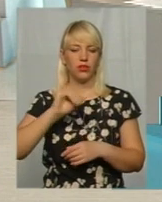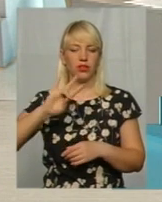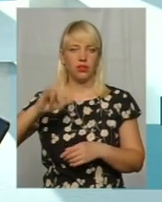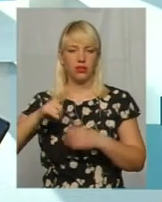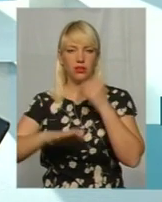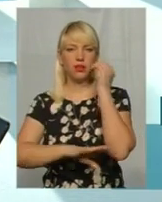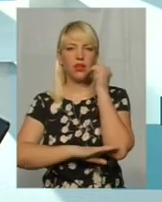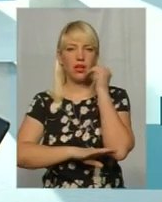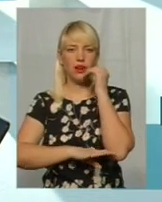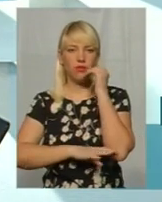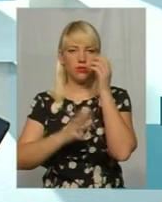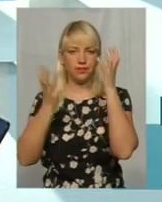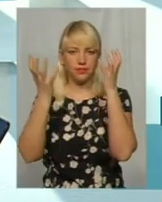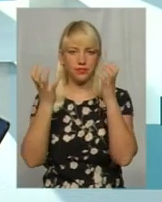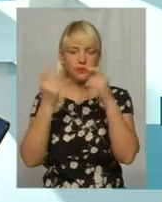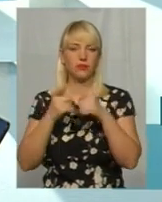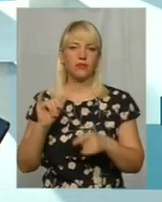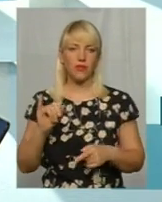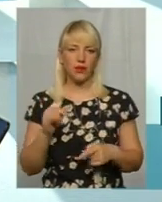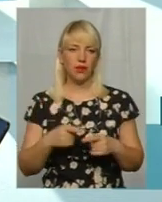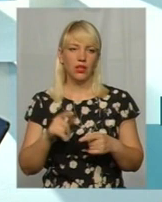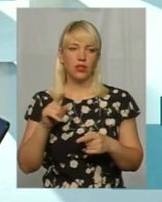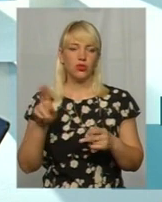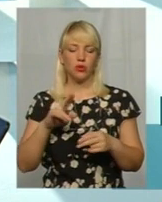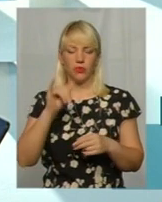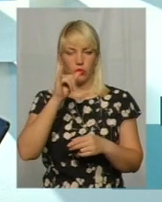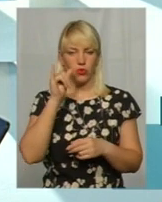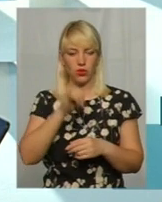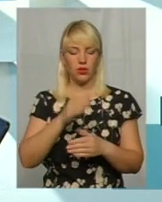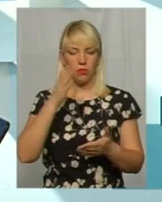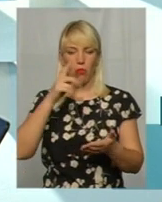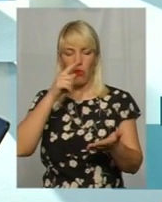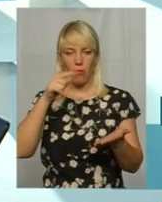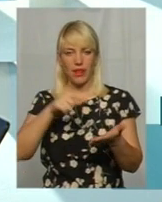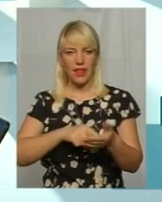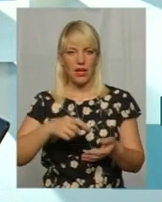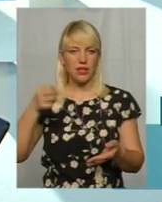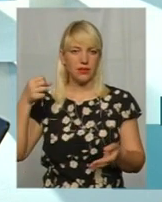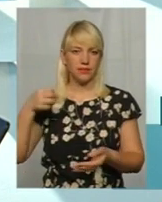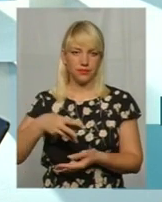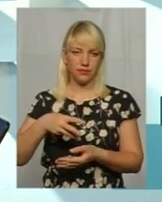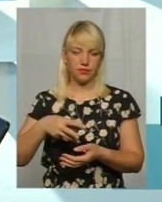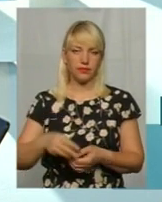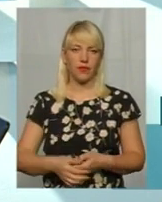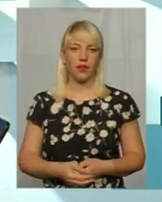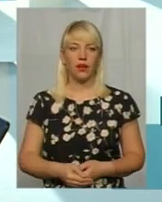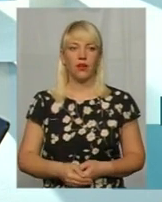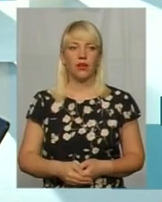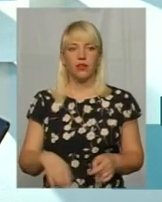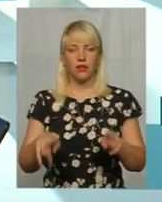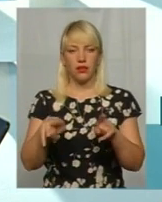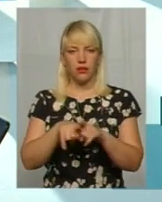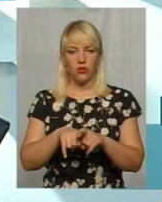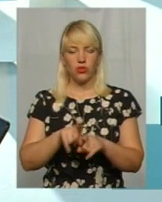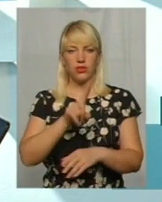або неподалік від приміщень, де також є тінь. Тобто, щоби неможливити попадання прямого сонячного проміння. Також